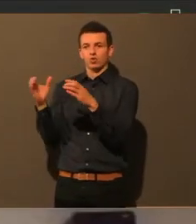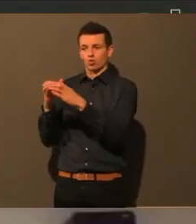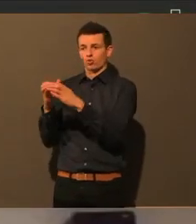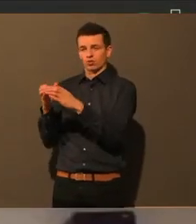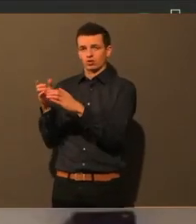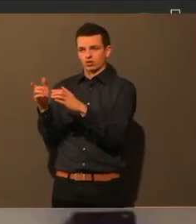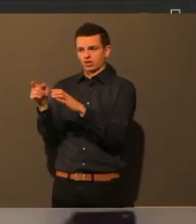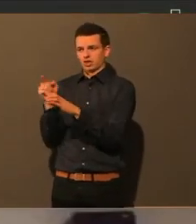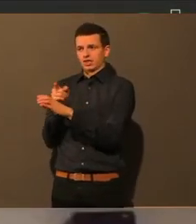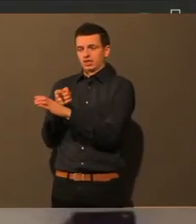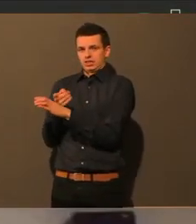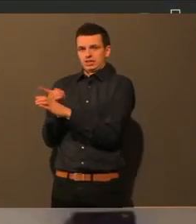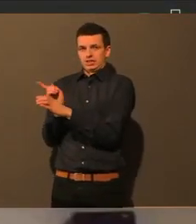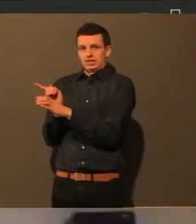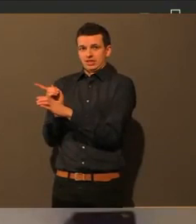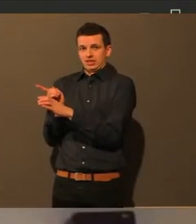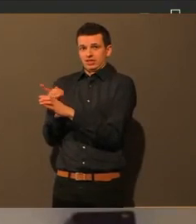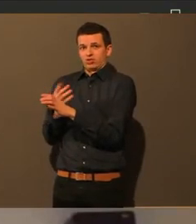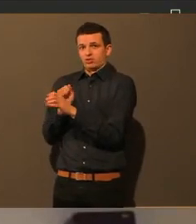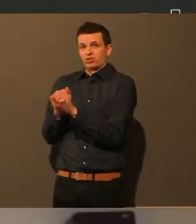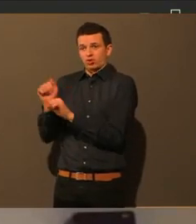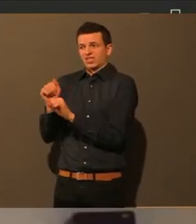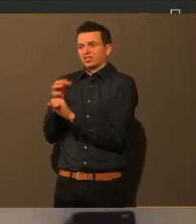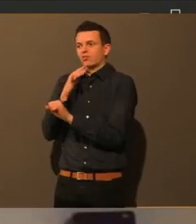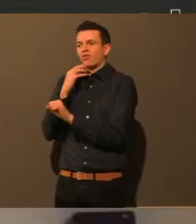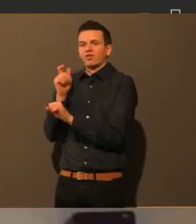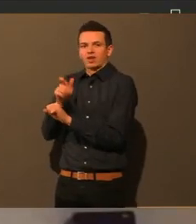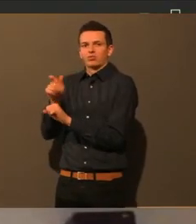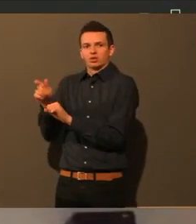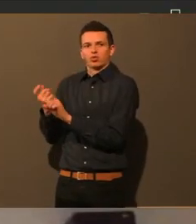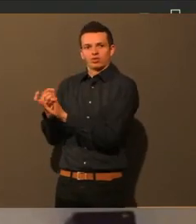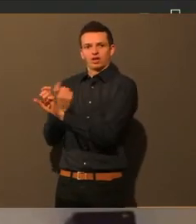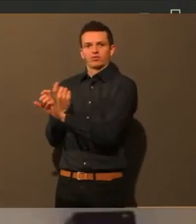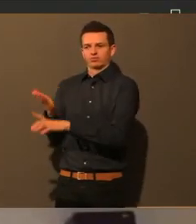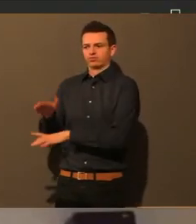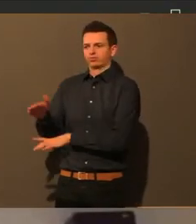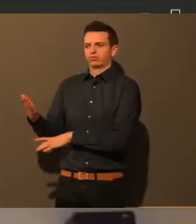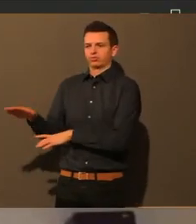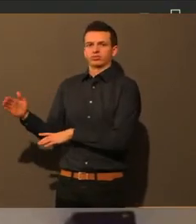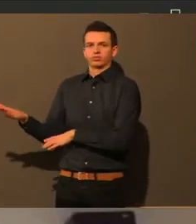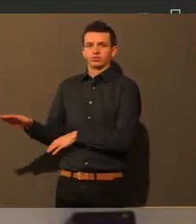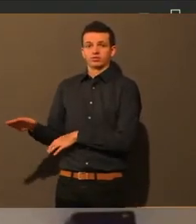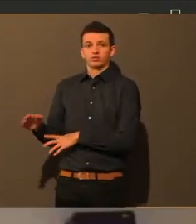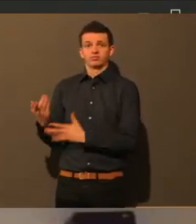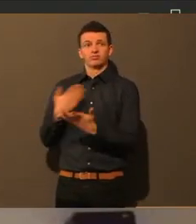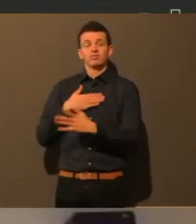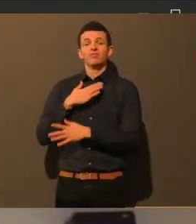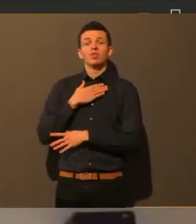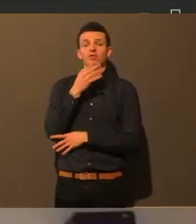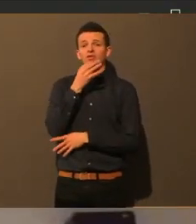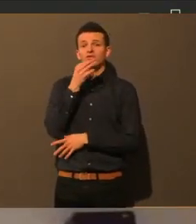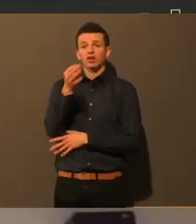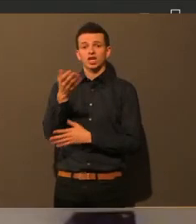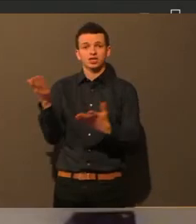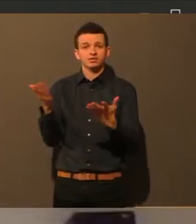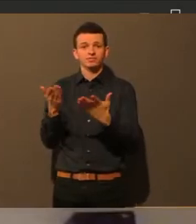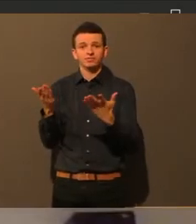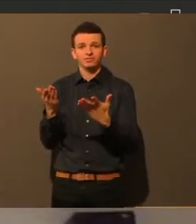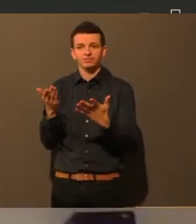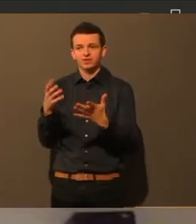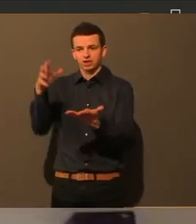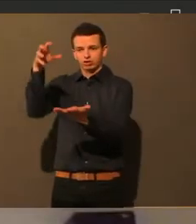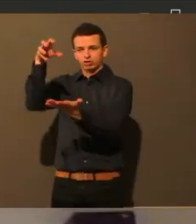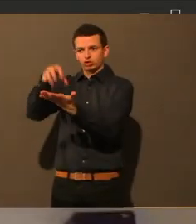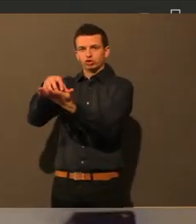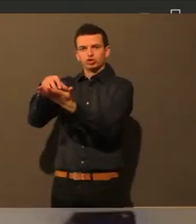Wieso schafft das die Stadt Augsburg nicht, so ein Konzept hinzulegen, dass die